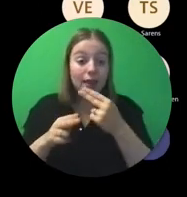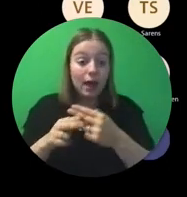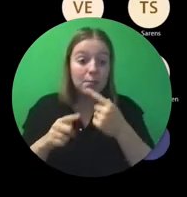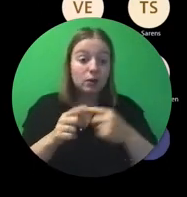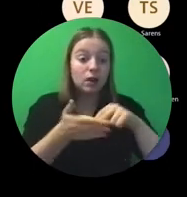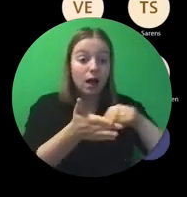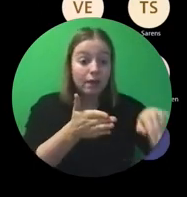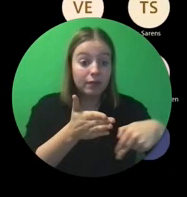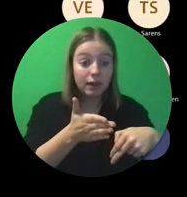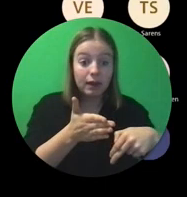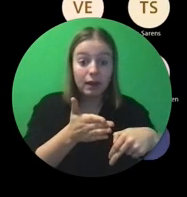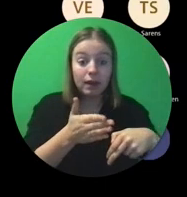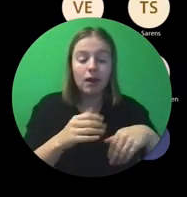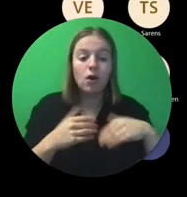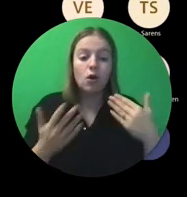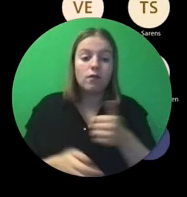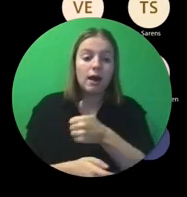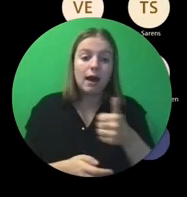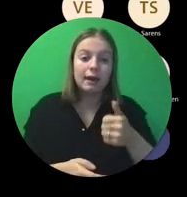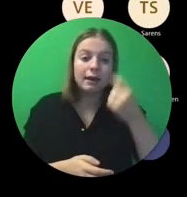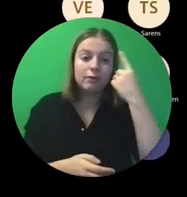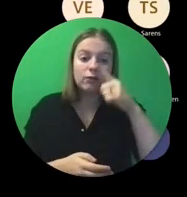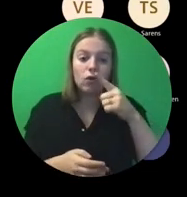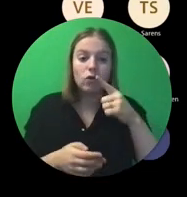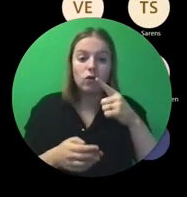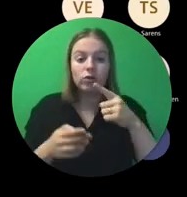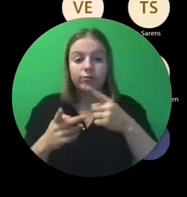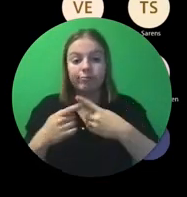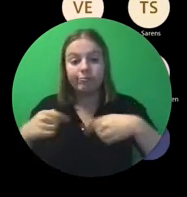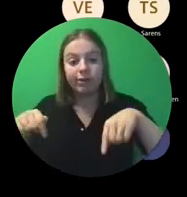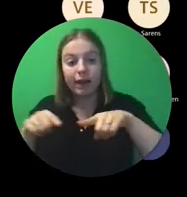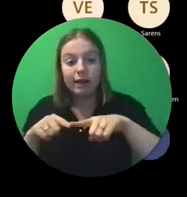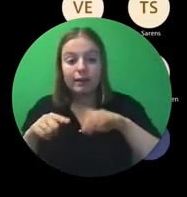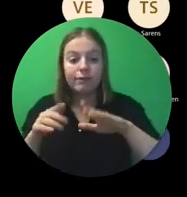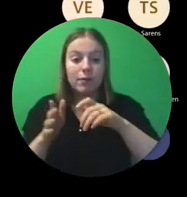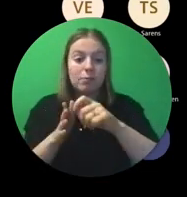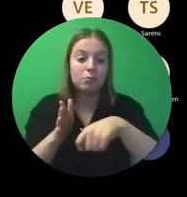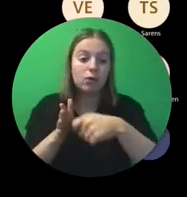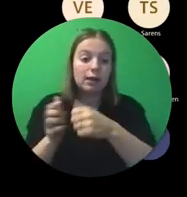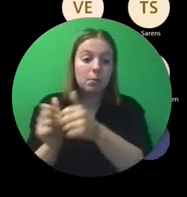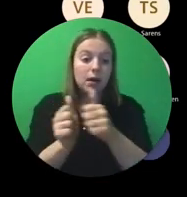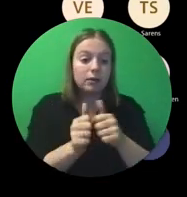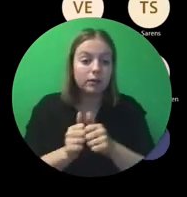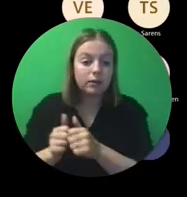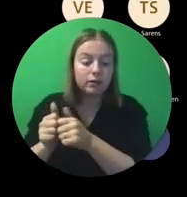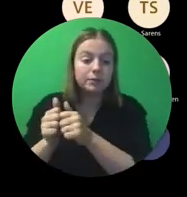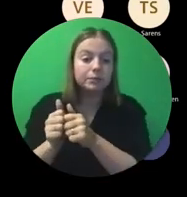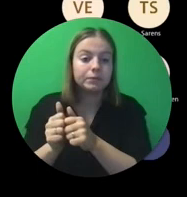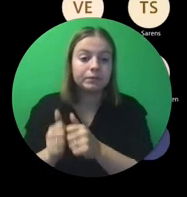bewijsstuk? Of is het enkel voor onderlinge bijeenkomsten van projectpartners nodig?